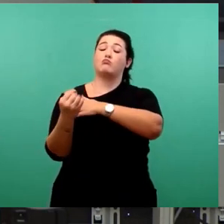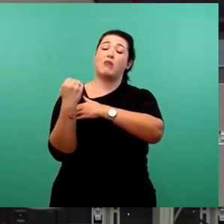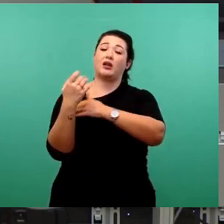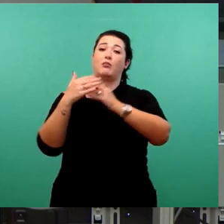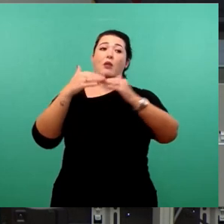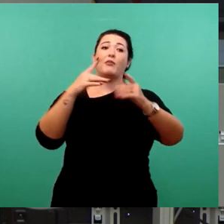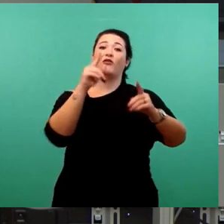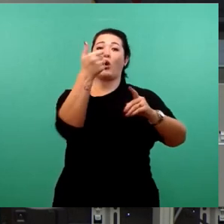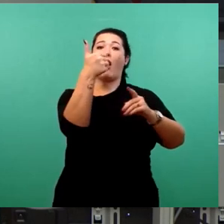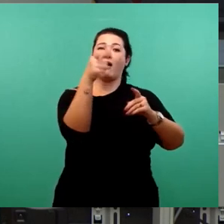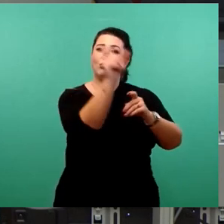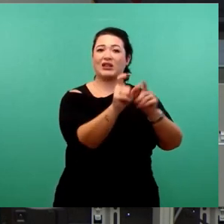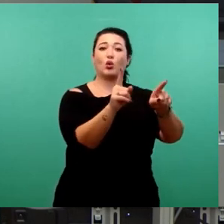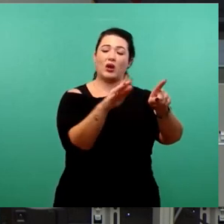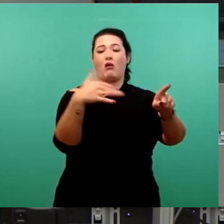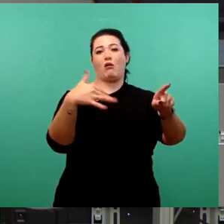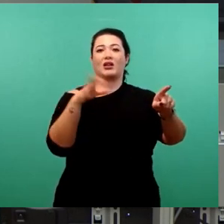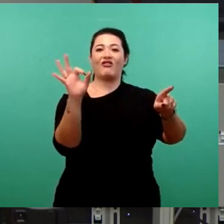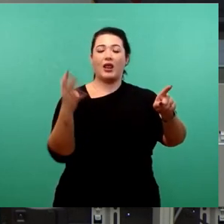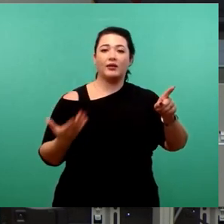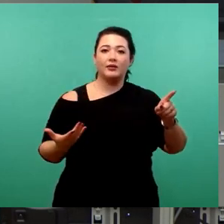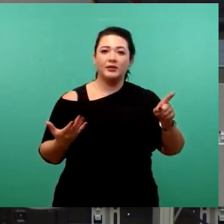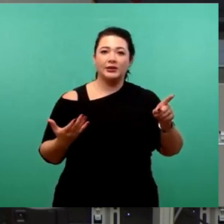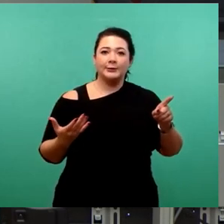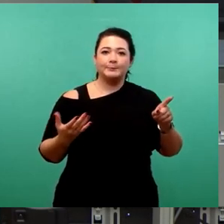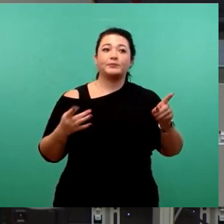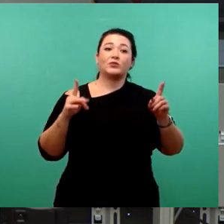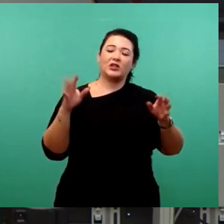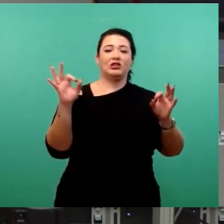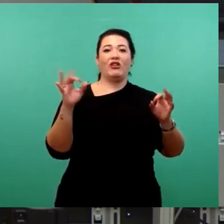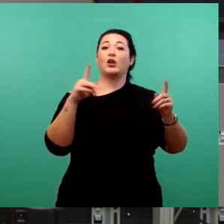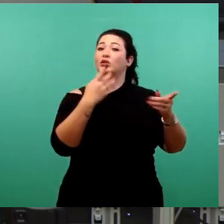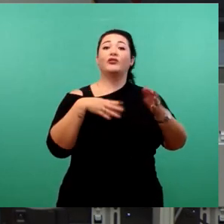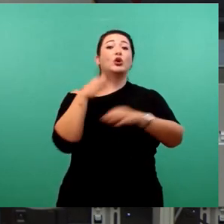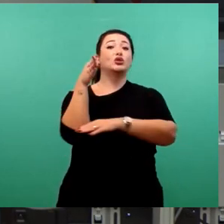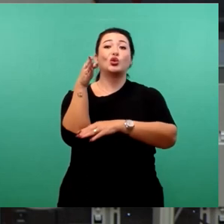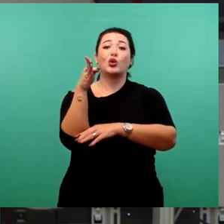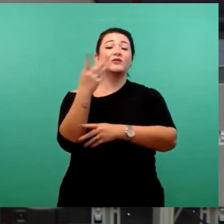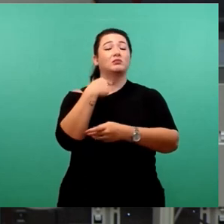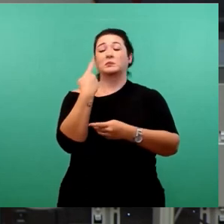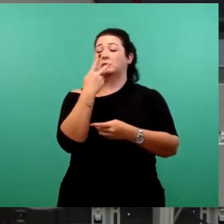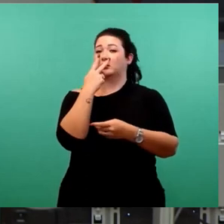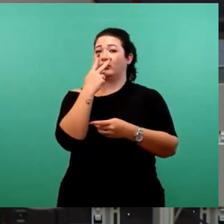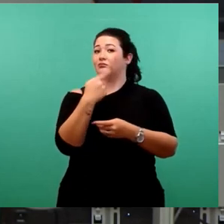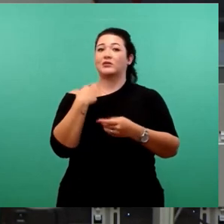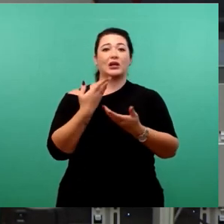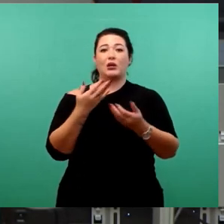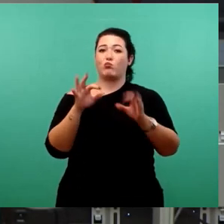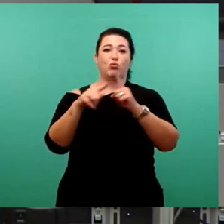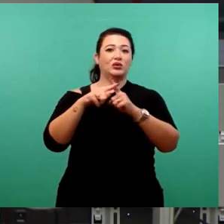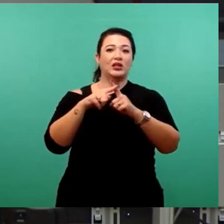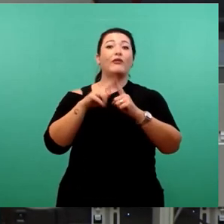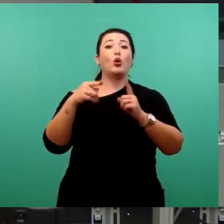Person. Das wird Lähmung, aber keine Perspektive. Und das wird den aktuellen Herausforderungen nicht gerecht.